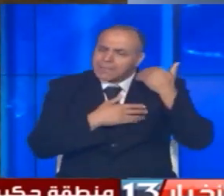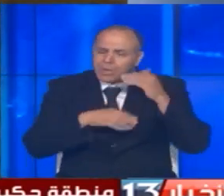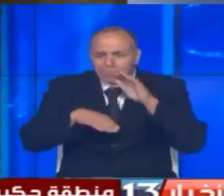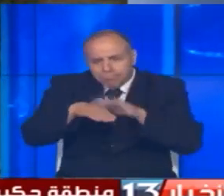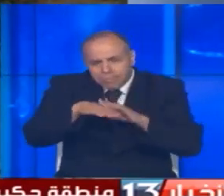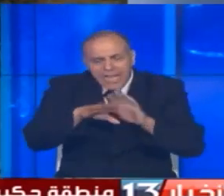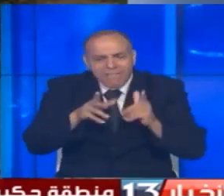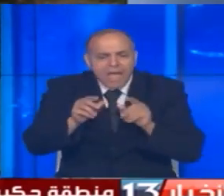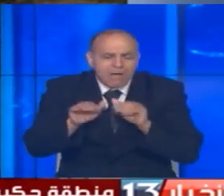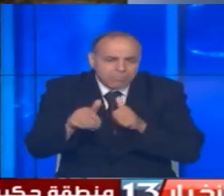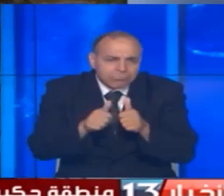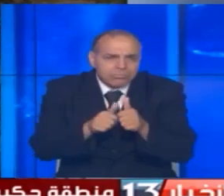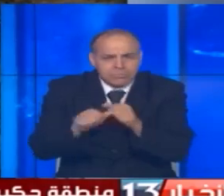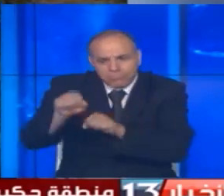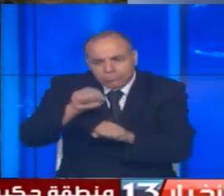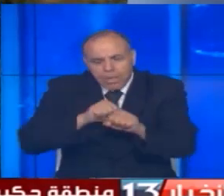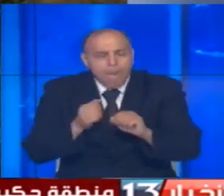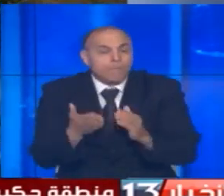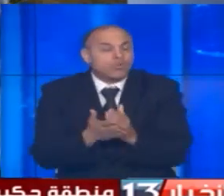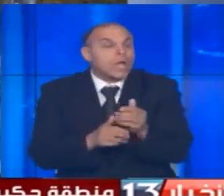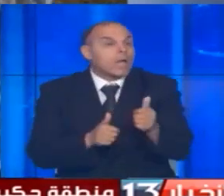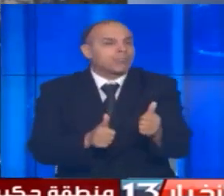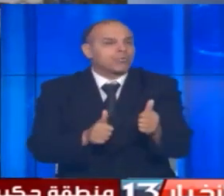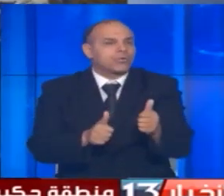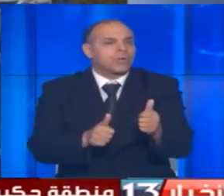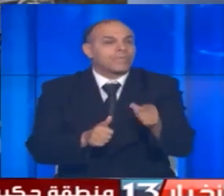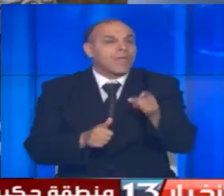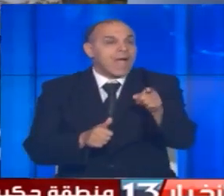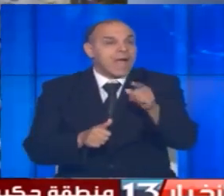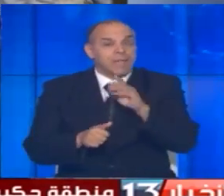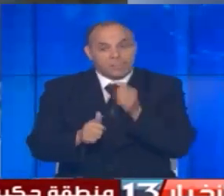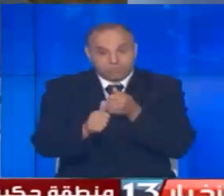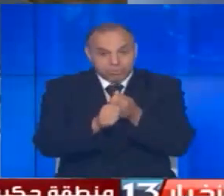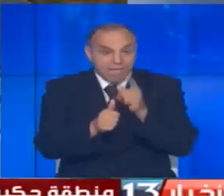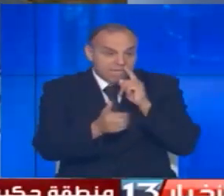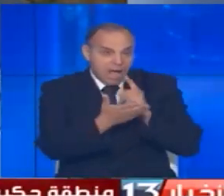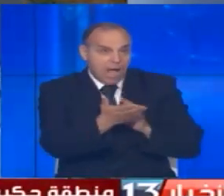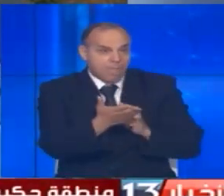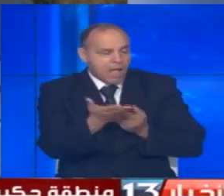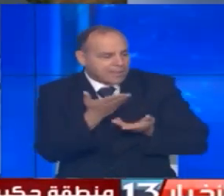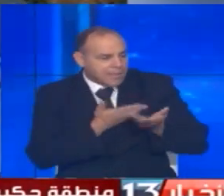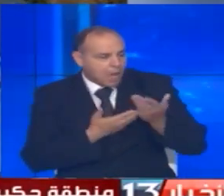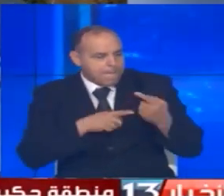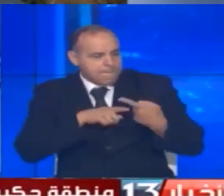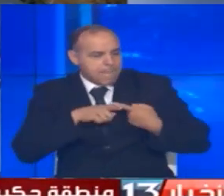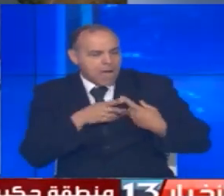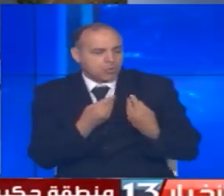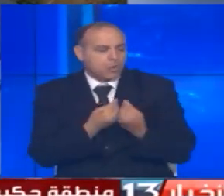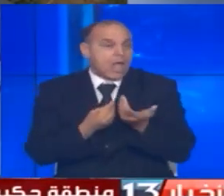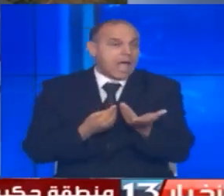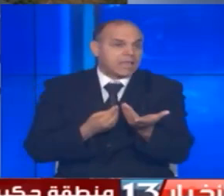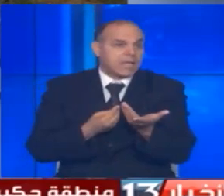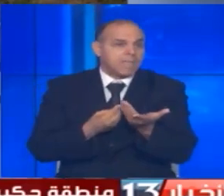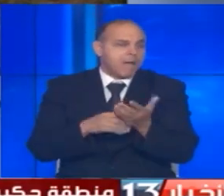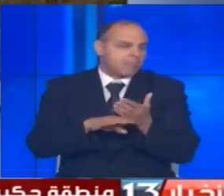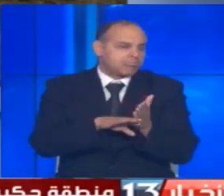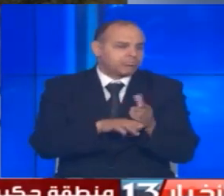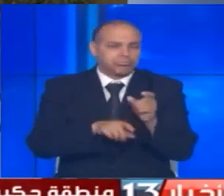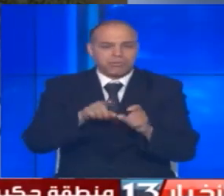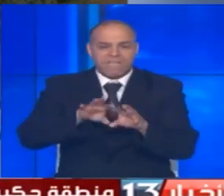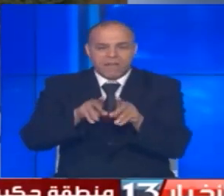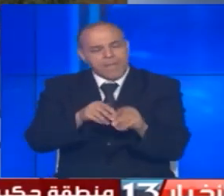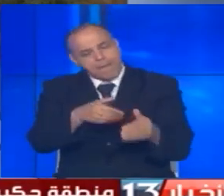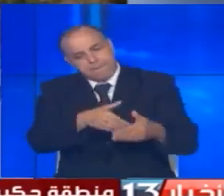حسن تسيير المشروع حسب رأي سيدة منجية خزري يكمن في التعاون والشراكة الحقيقية مع بقية أفراد